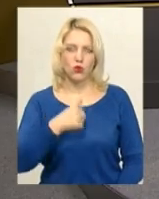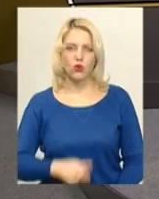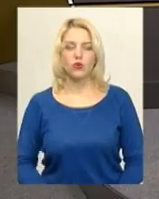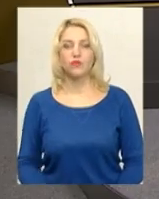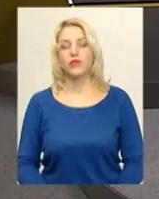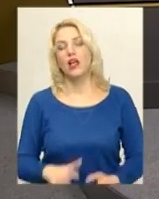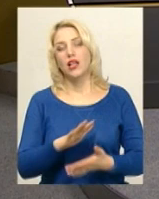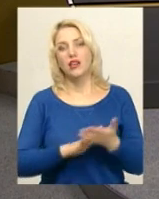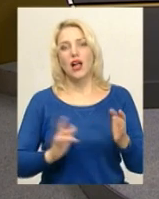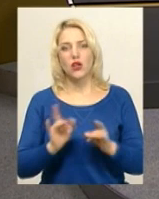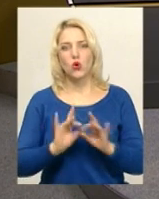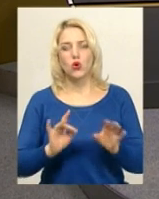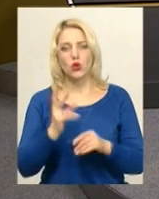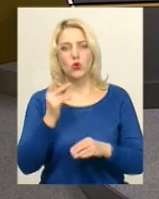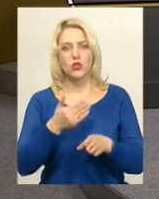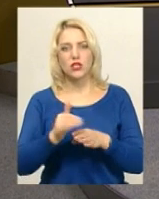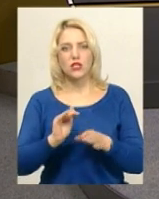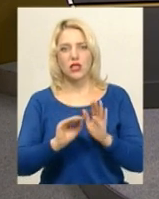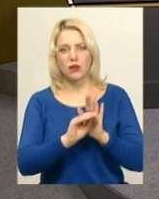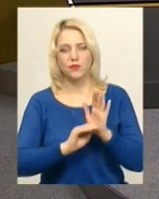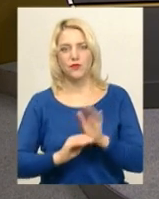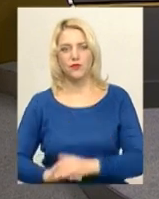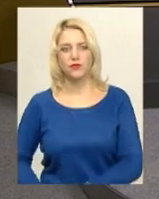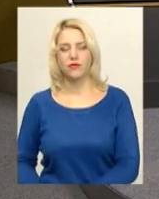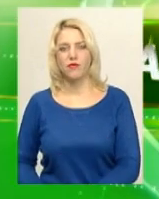Далі – короткий огляд другої частини випуску.